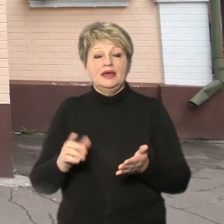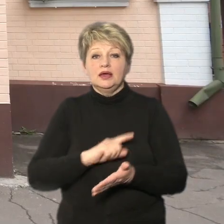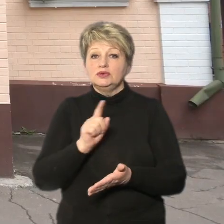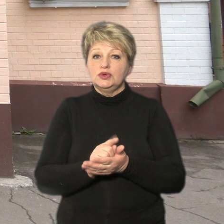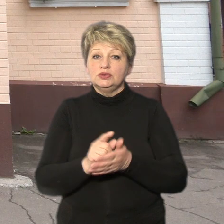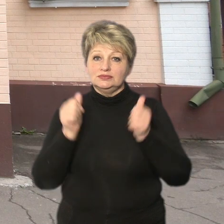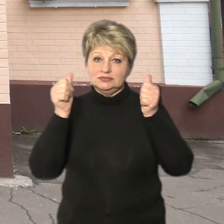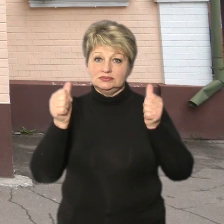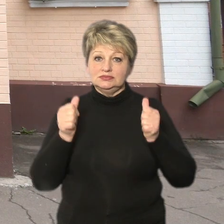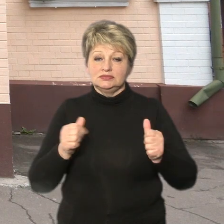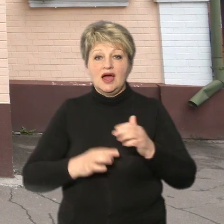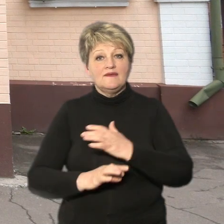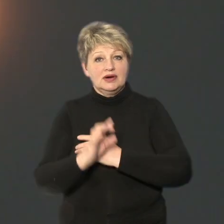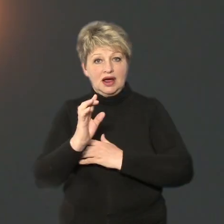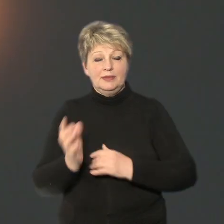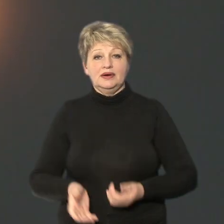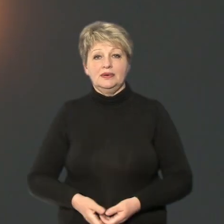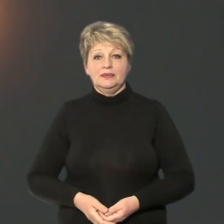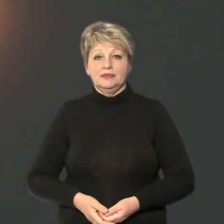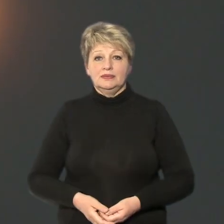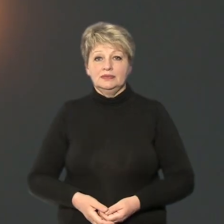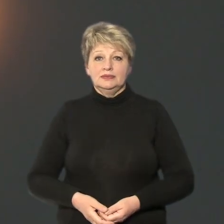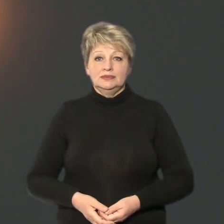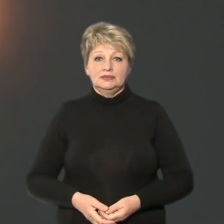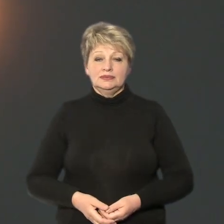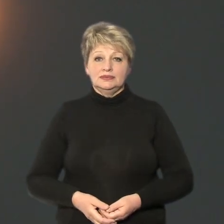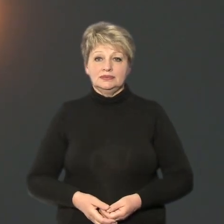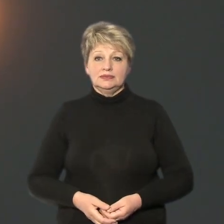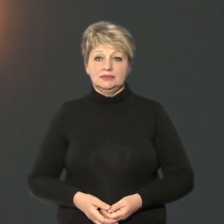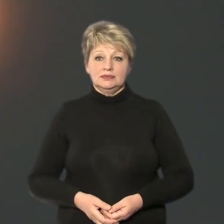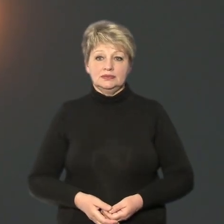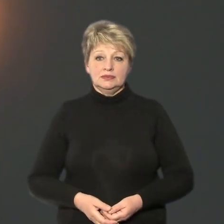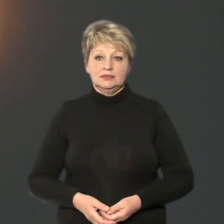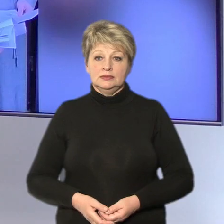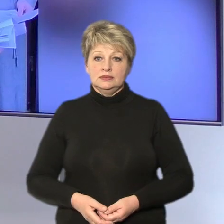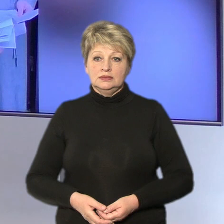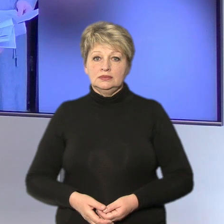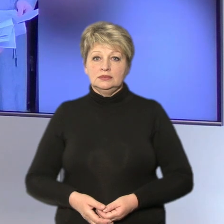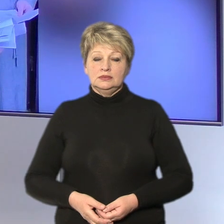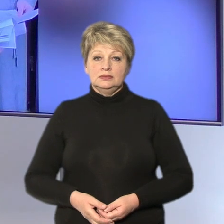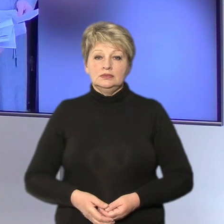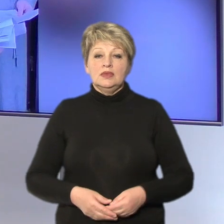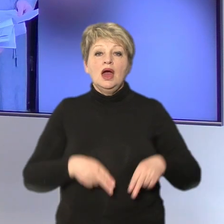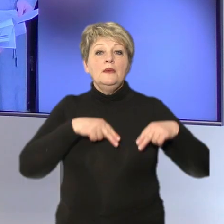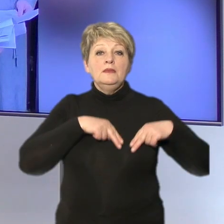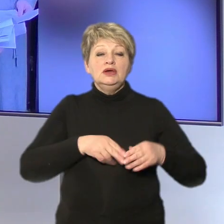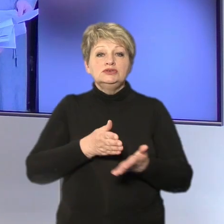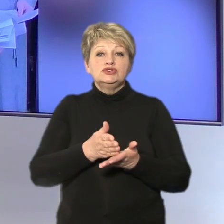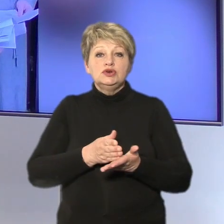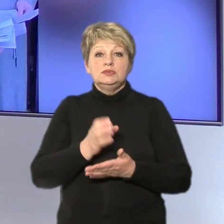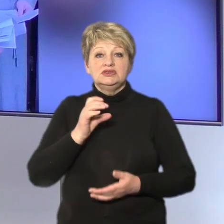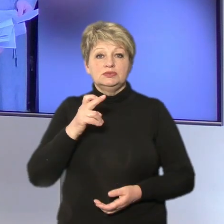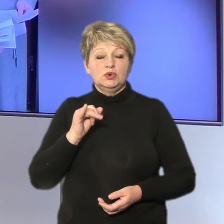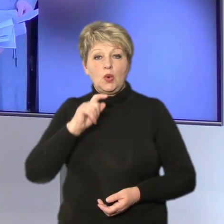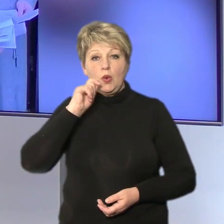розмістити у храмах. Тетяна Зозоля, Сергій Ефімов, Суспільне новини, Черкаси. Працівники Служби безпеки